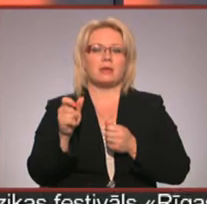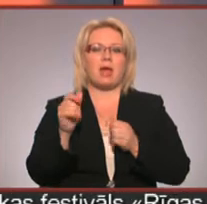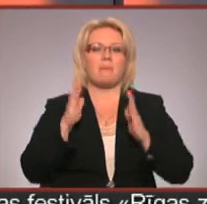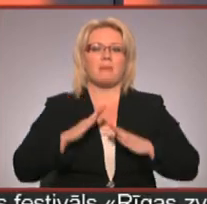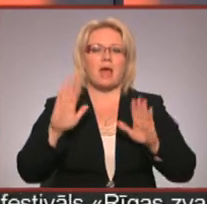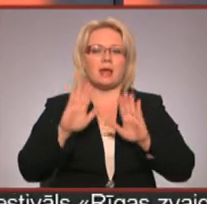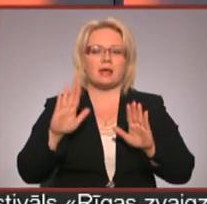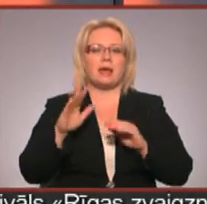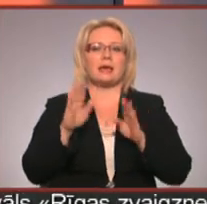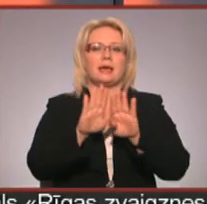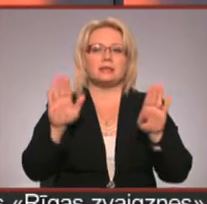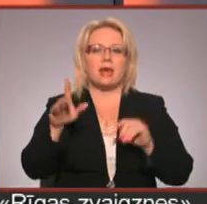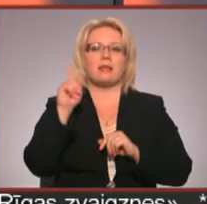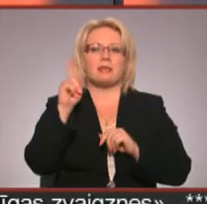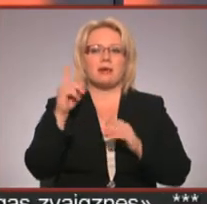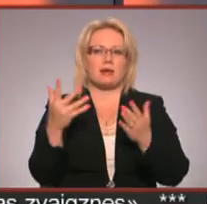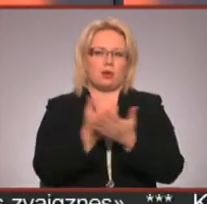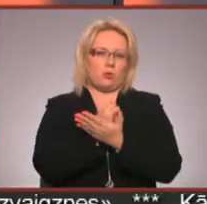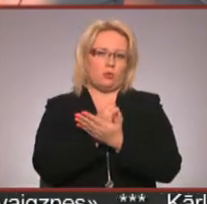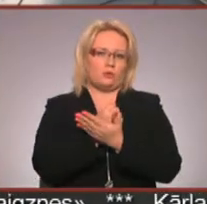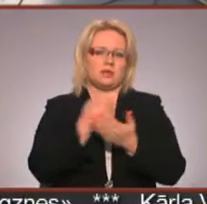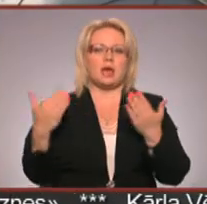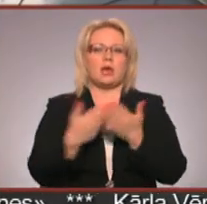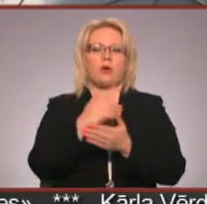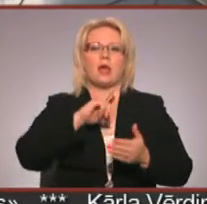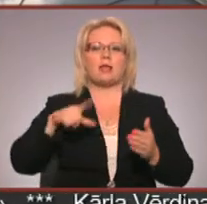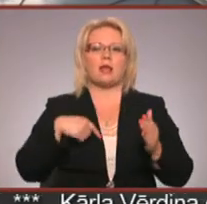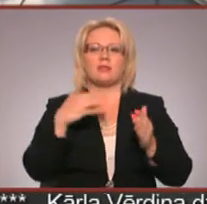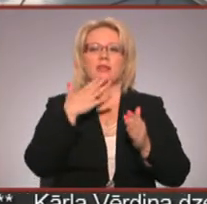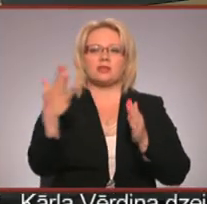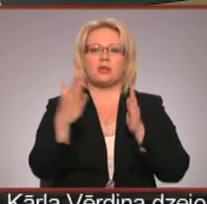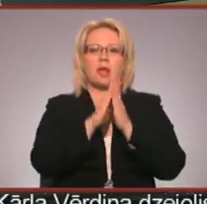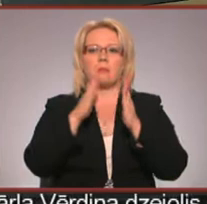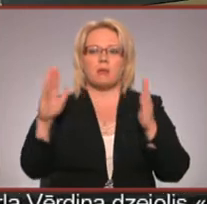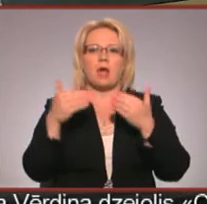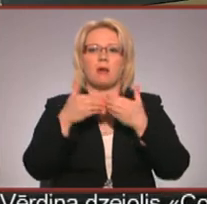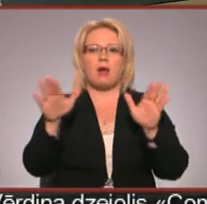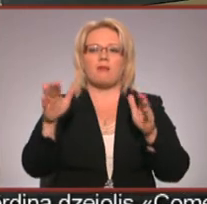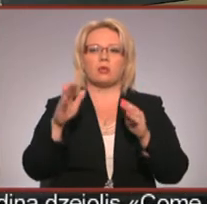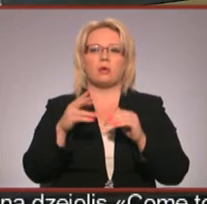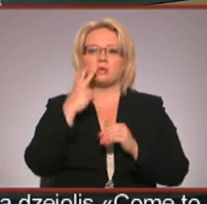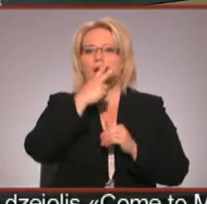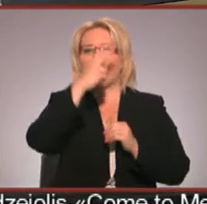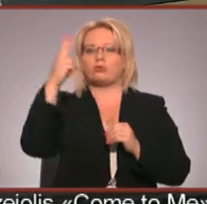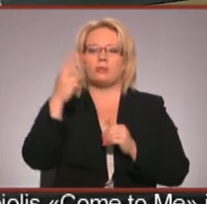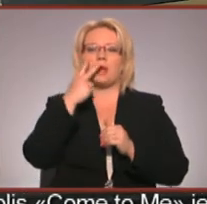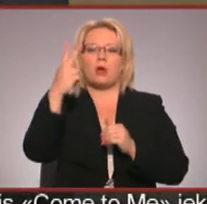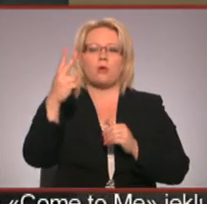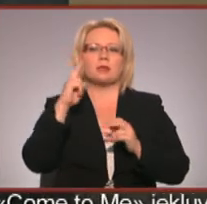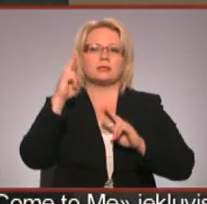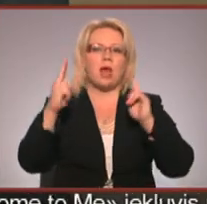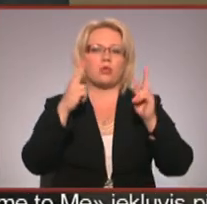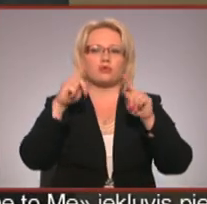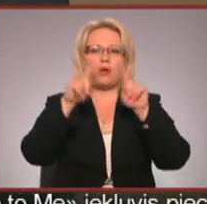ka izstāde no tā tikai iegūsi. Jaunajā Latvijas Nacionālajā bidlotekā pavaroties augšup un ieraugot skanošo plāksnīšu